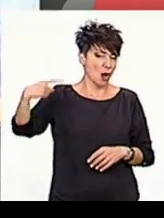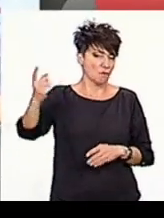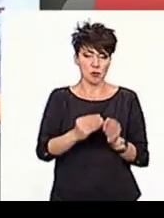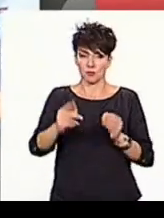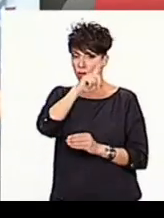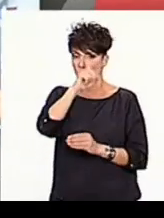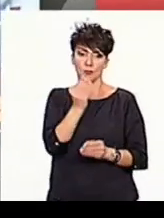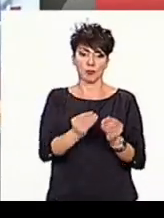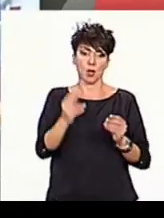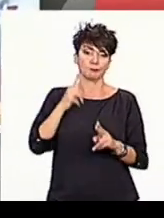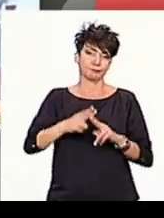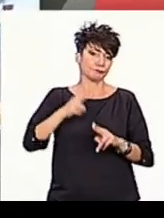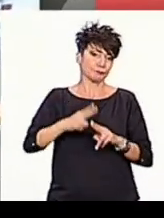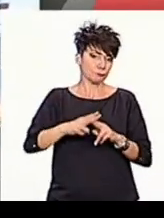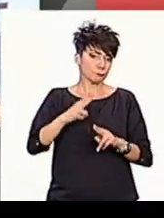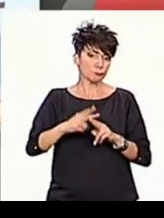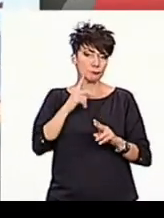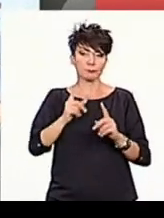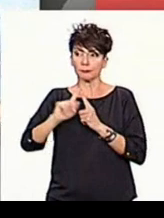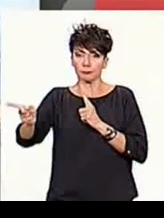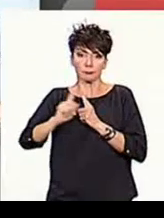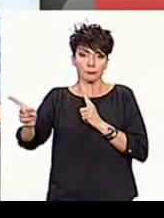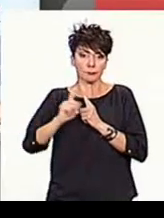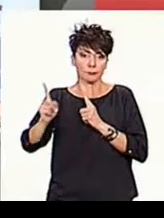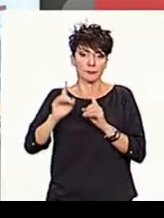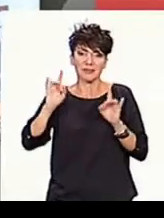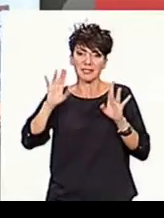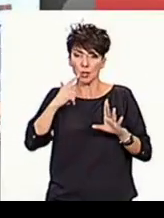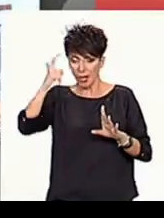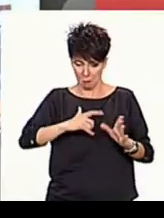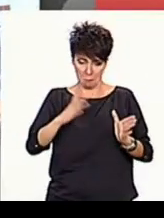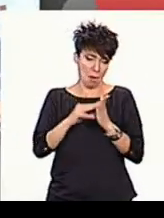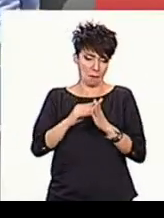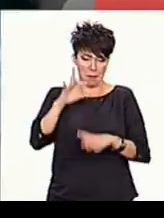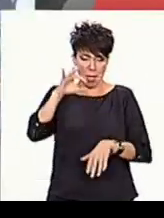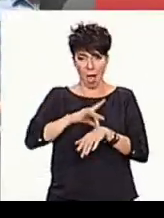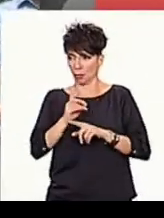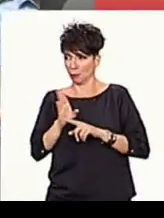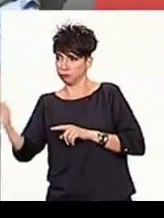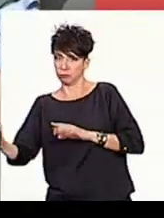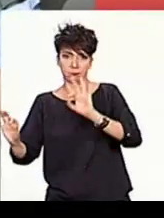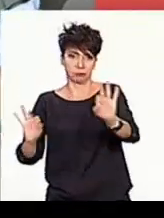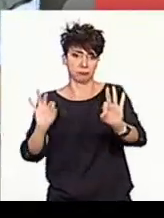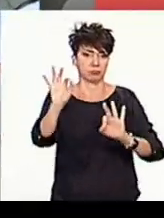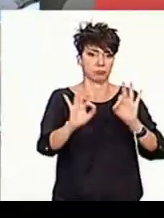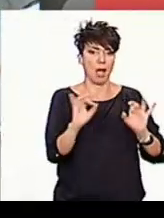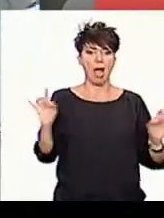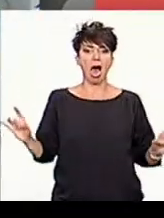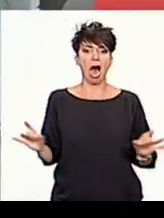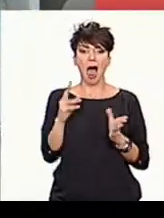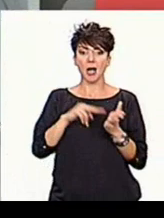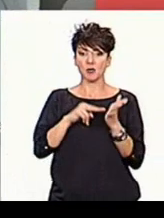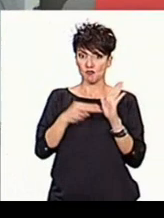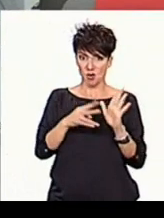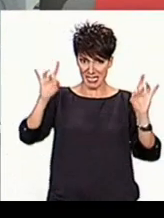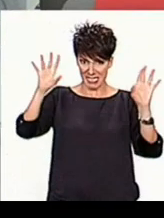Βασικότερο είναι να μην μετακινείται ο αυτός που είναι θετικός. Εάν δεν προσέξεις, εάν χαλαρώσεις και η